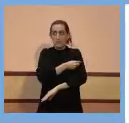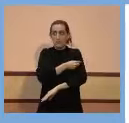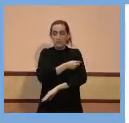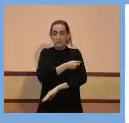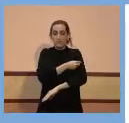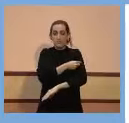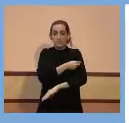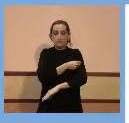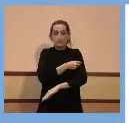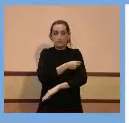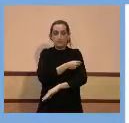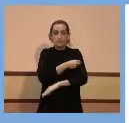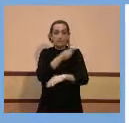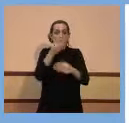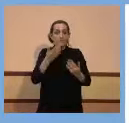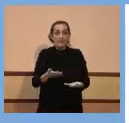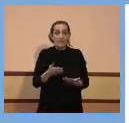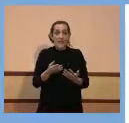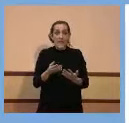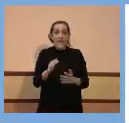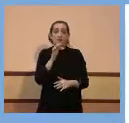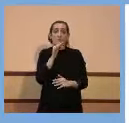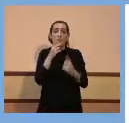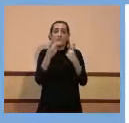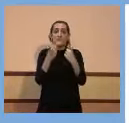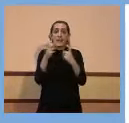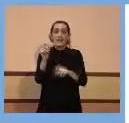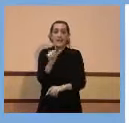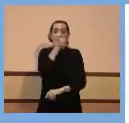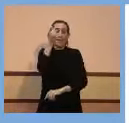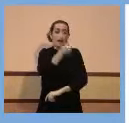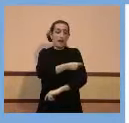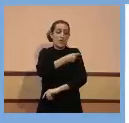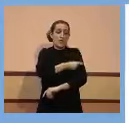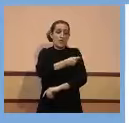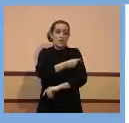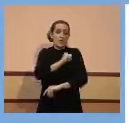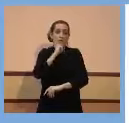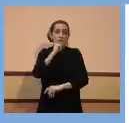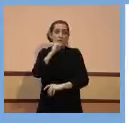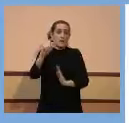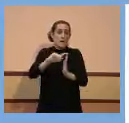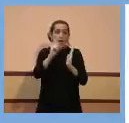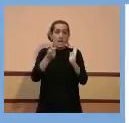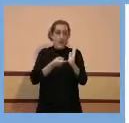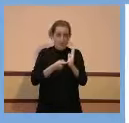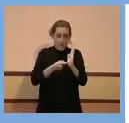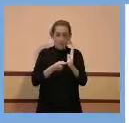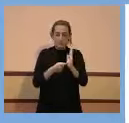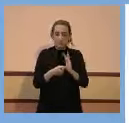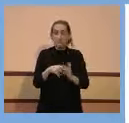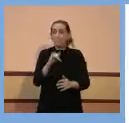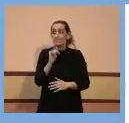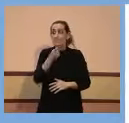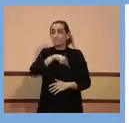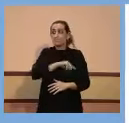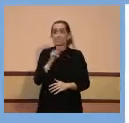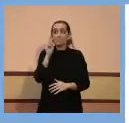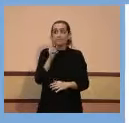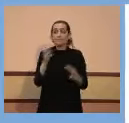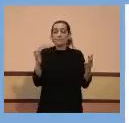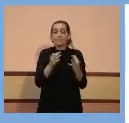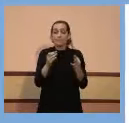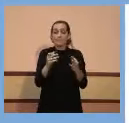havent acabat totes les primeres dosis de cadascun dels grups, però estem a prop, i veiem ja com